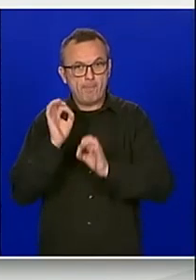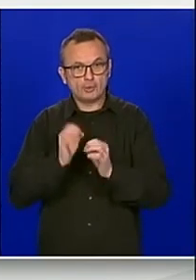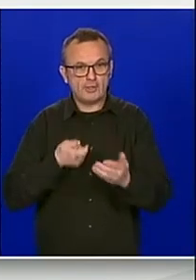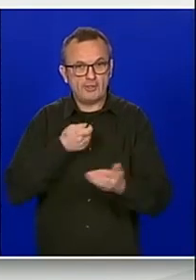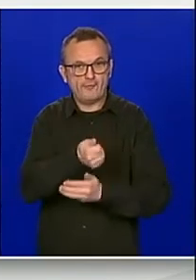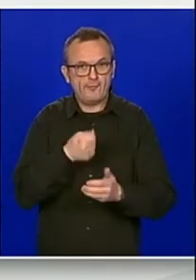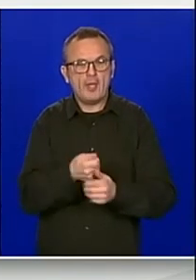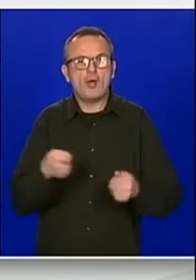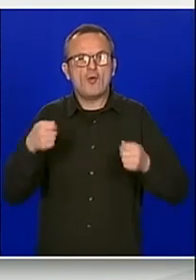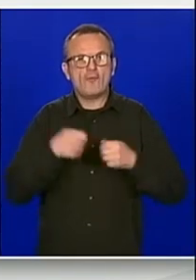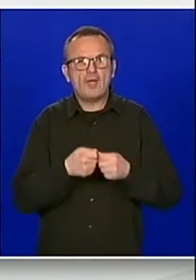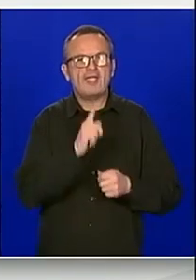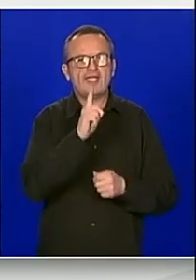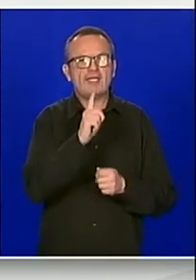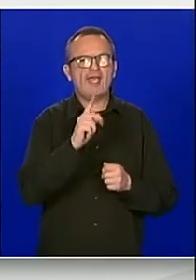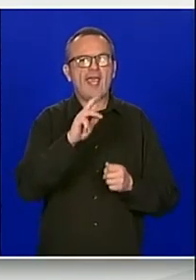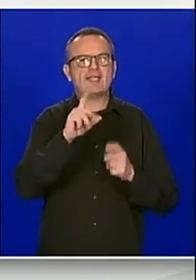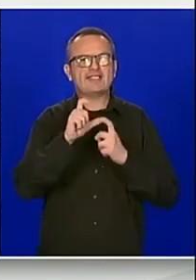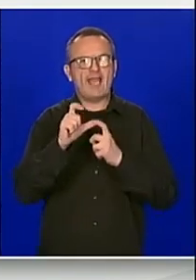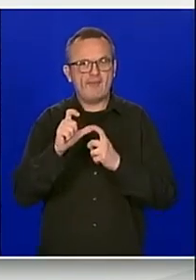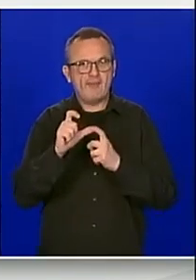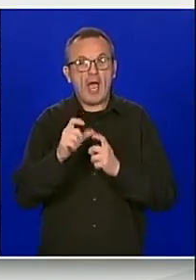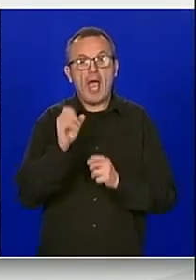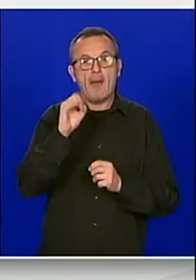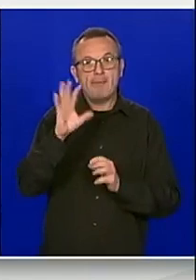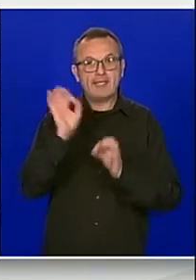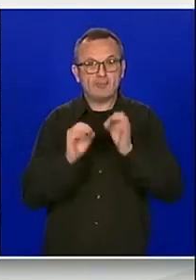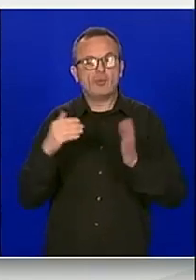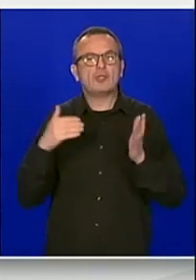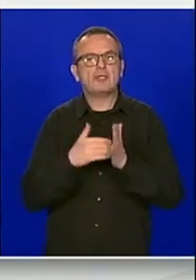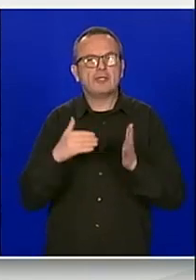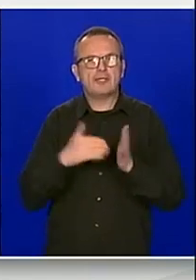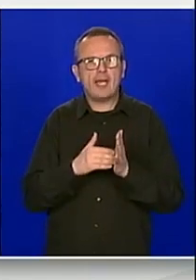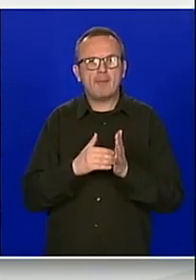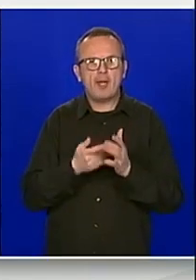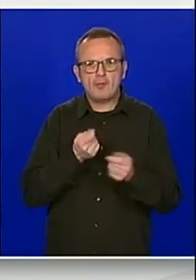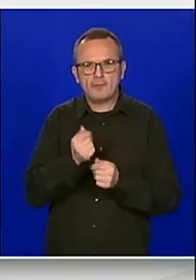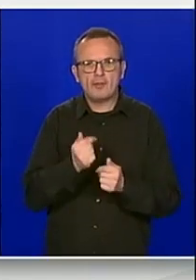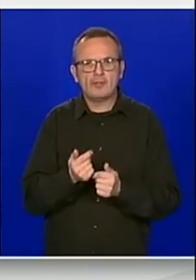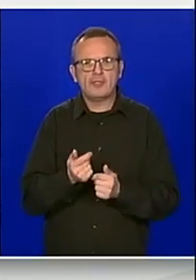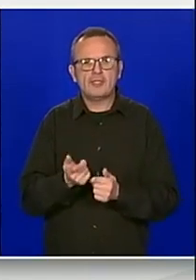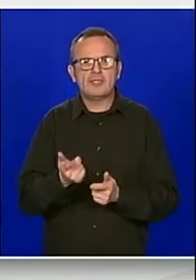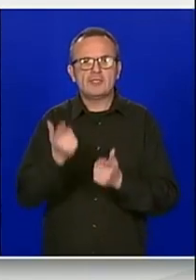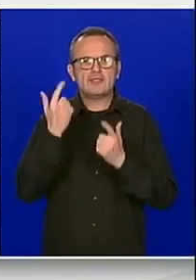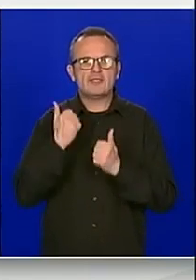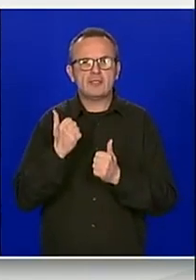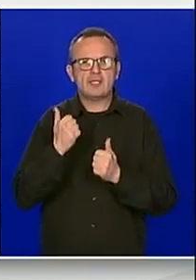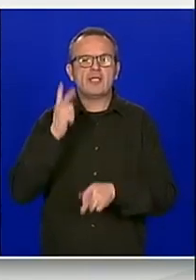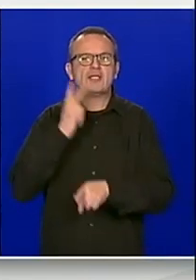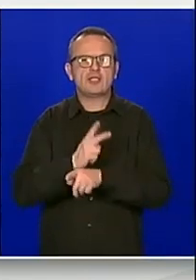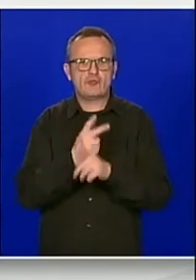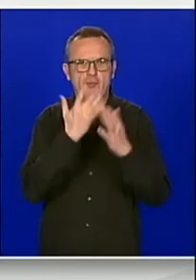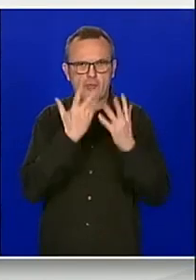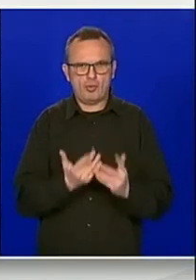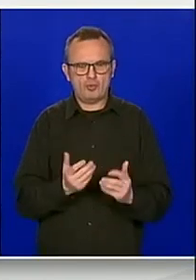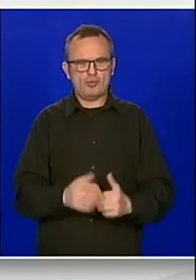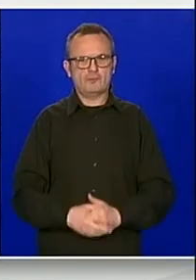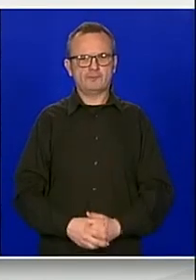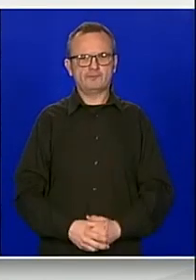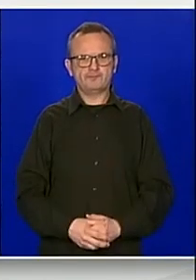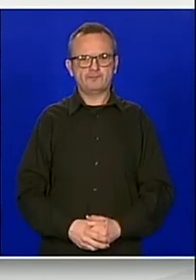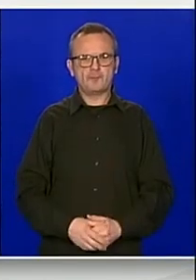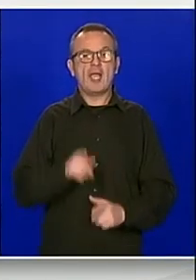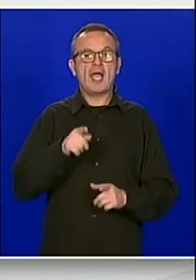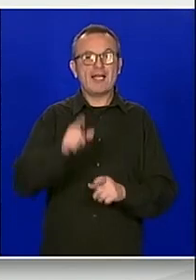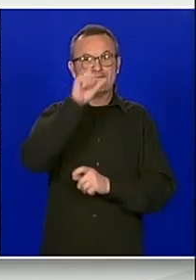se odnosi na ISF, dok je 15% potrebno financirati iz državnog proračuna. Zavod